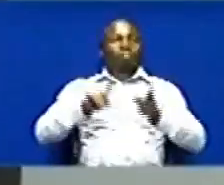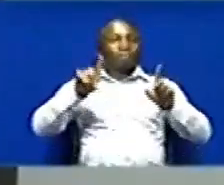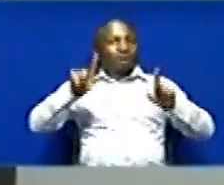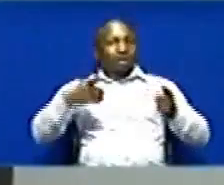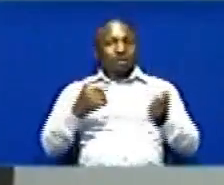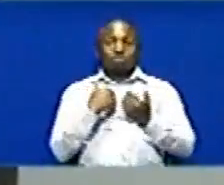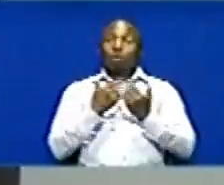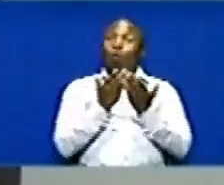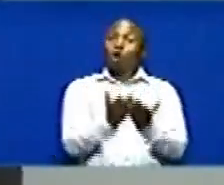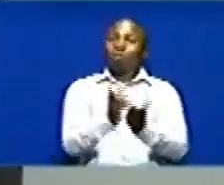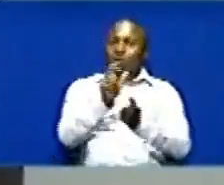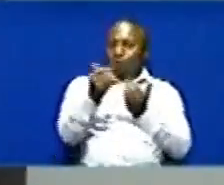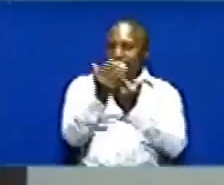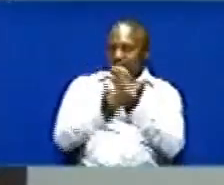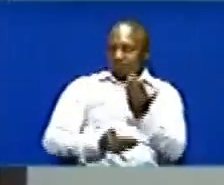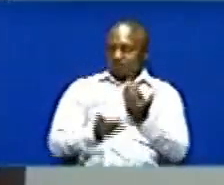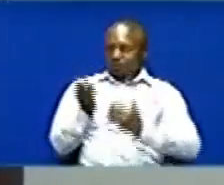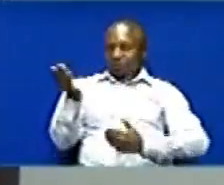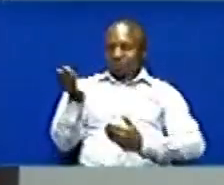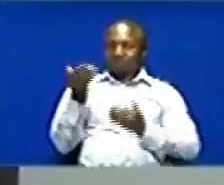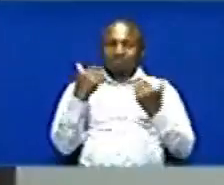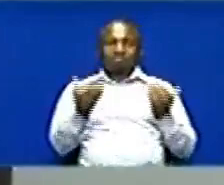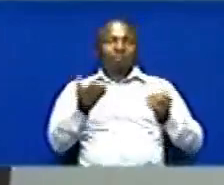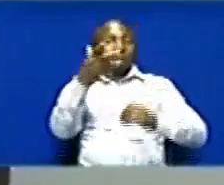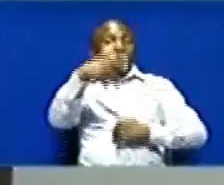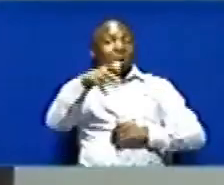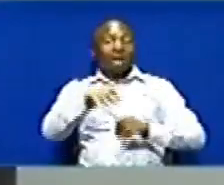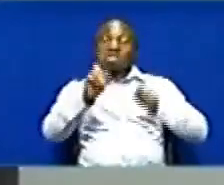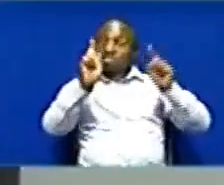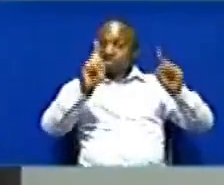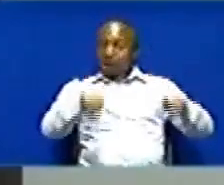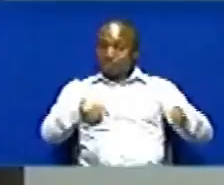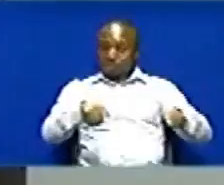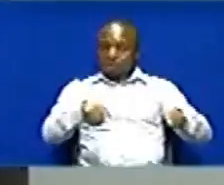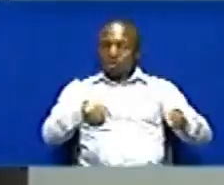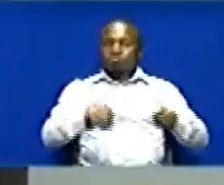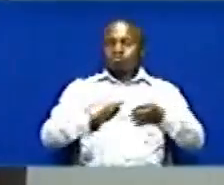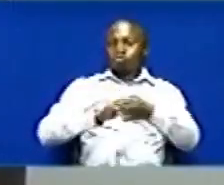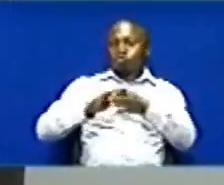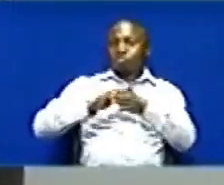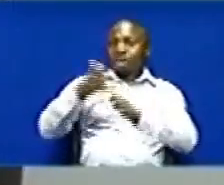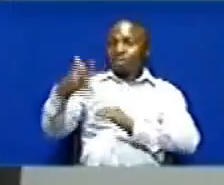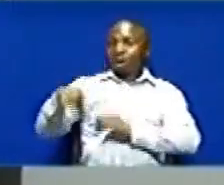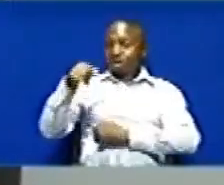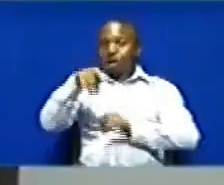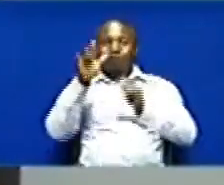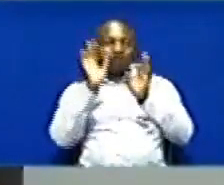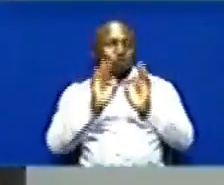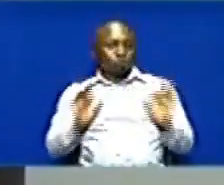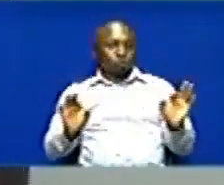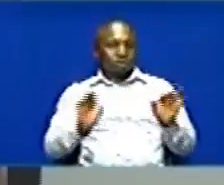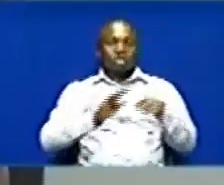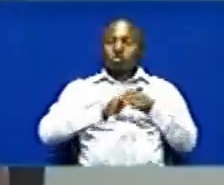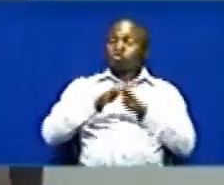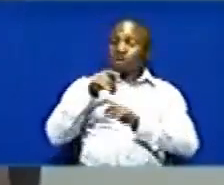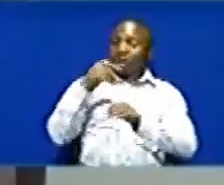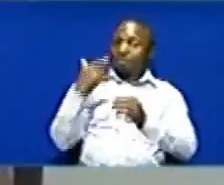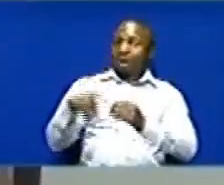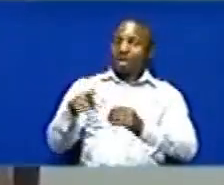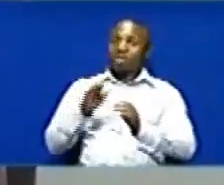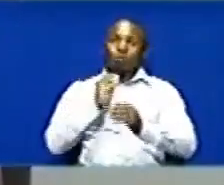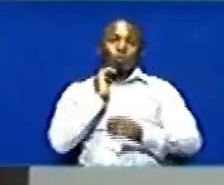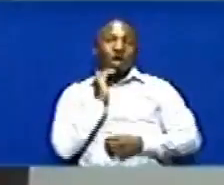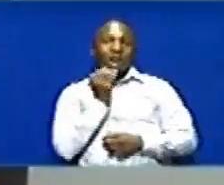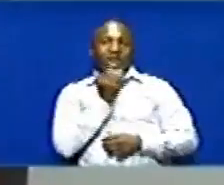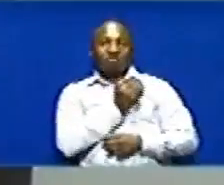waombe sasa wananchi kwamba Sasa maji yanapokuwepo Waleatumie maji vizuri Waleatumie maji kwa wangarifu